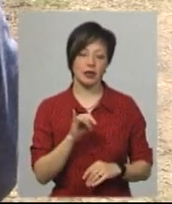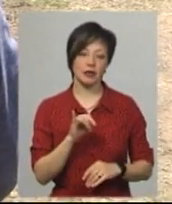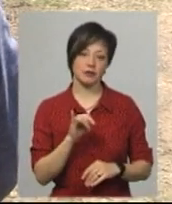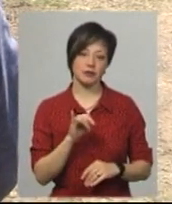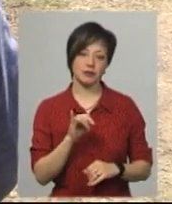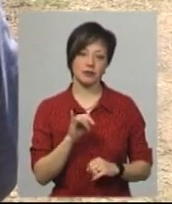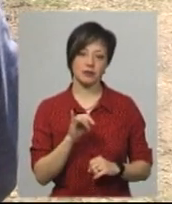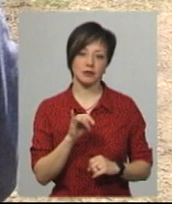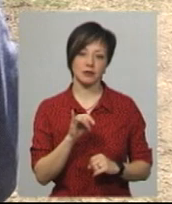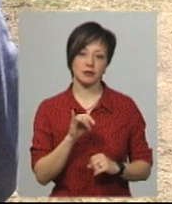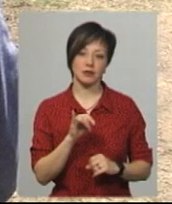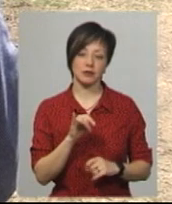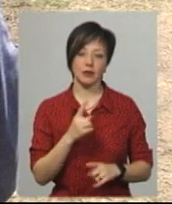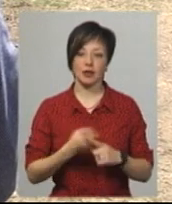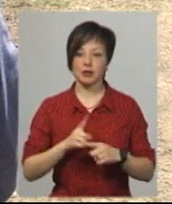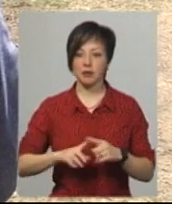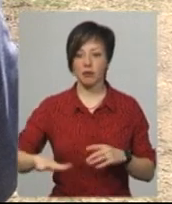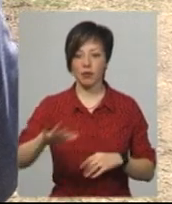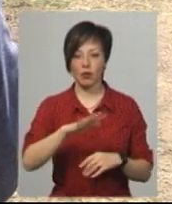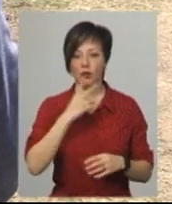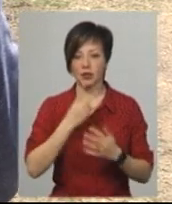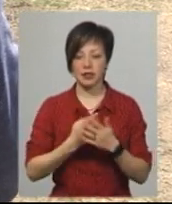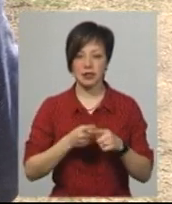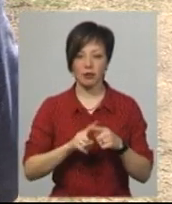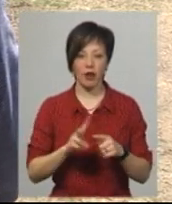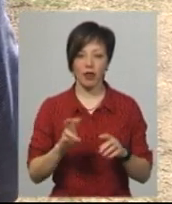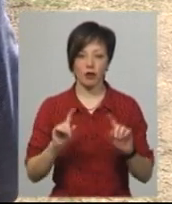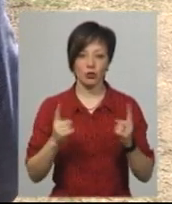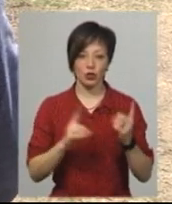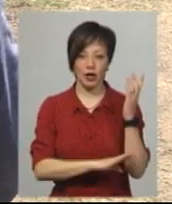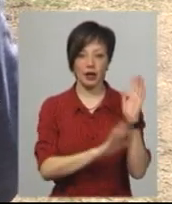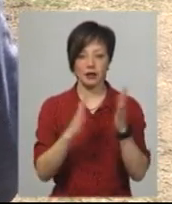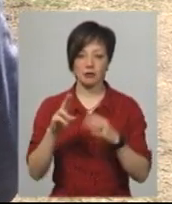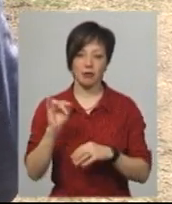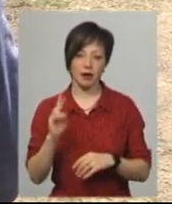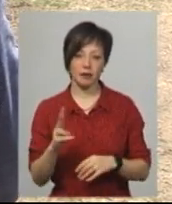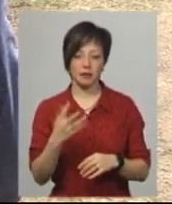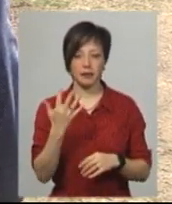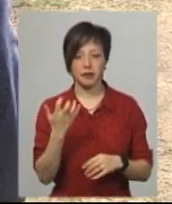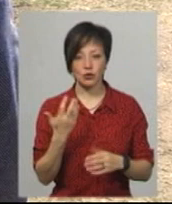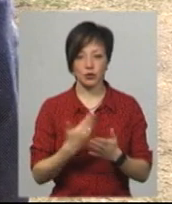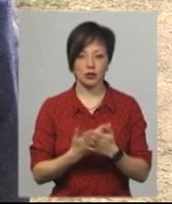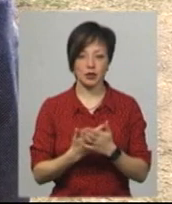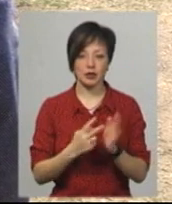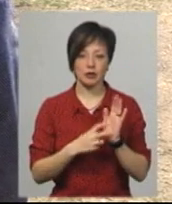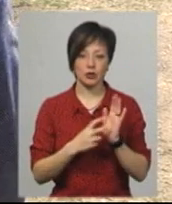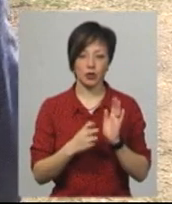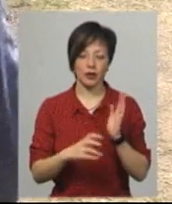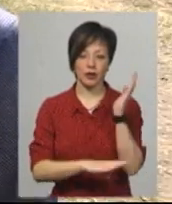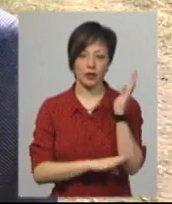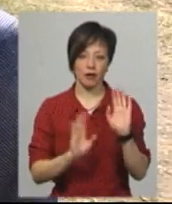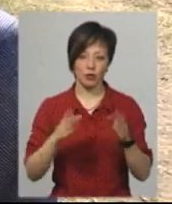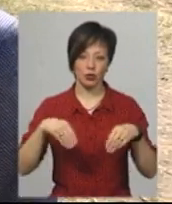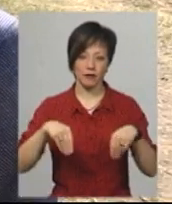цієї площі, для того, щоб це був не зовсім ліс, а трішки парк, я думаю, десь 500-700 дерев буде